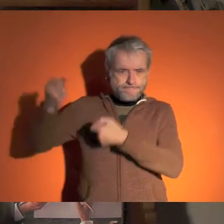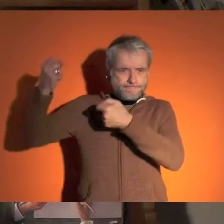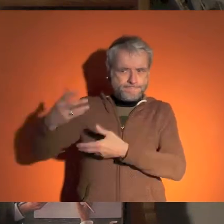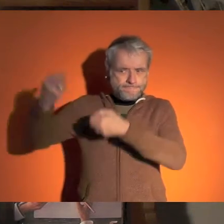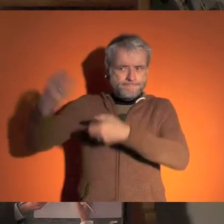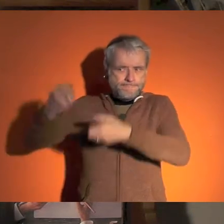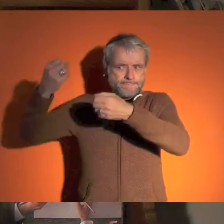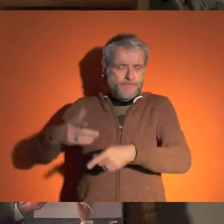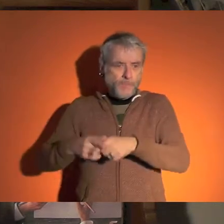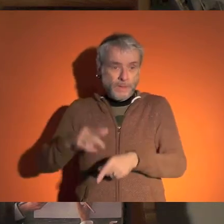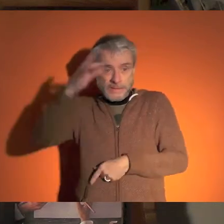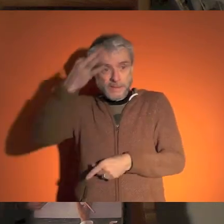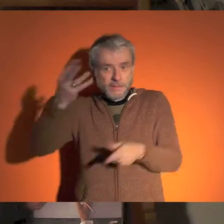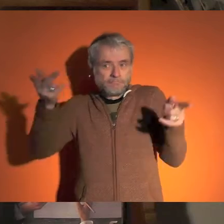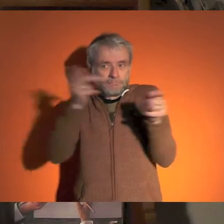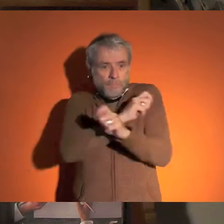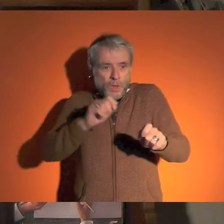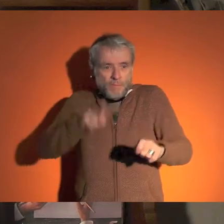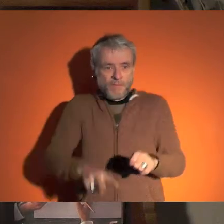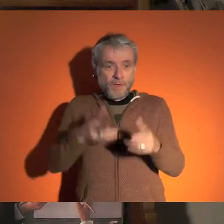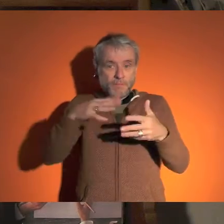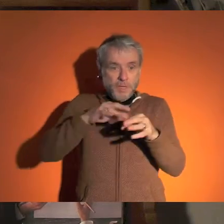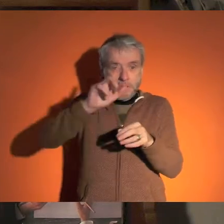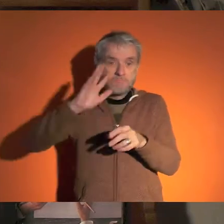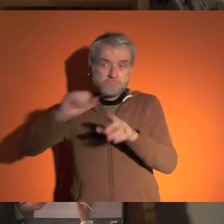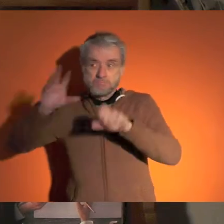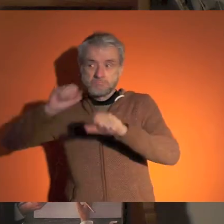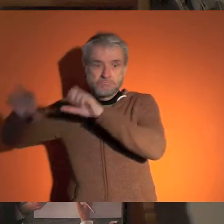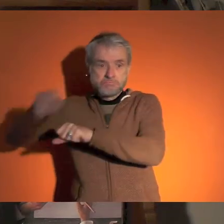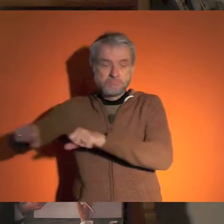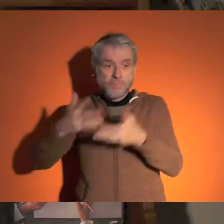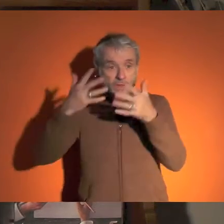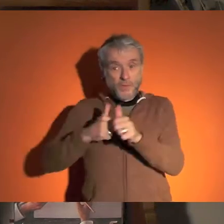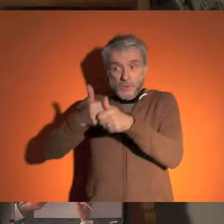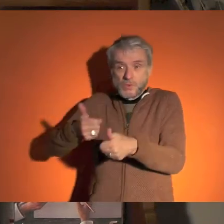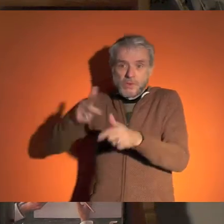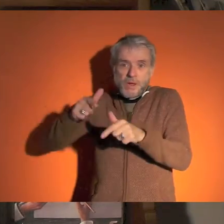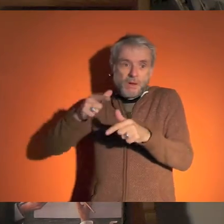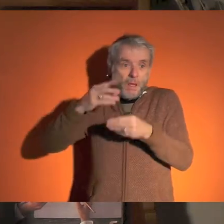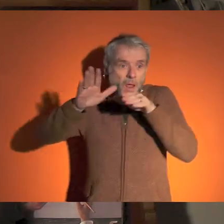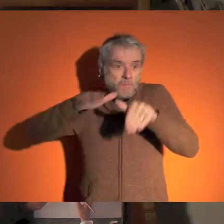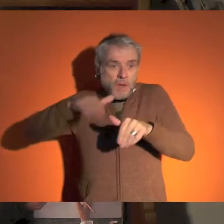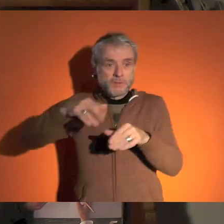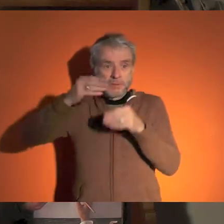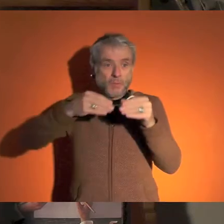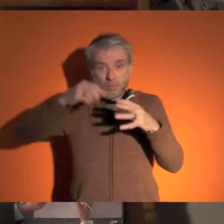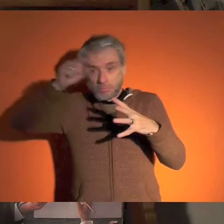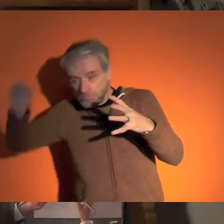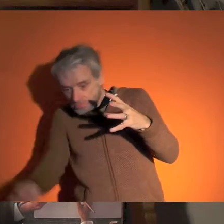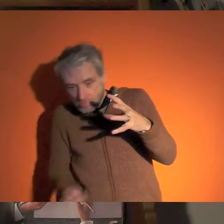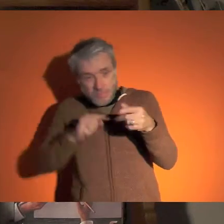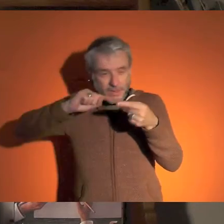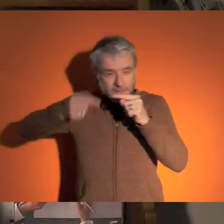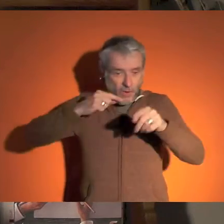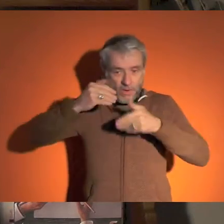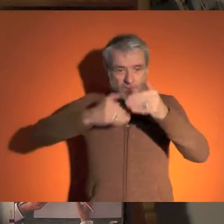ces derniers mois, beaucoup d'initiatives remarquables sur certains territoires. Nous proposons de nous baser sur tout ce qui a marché, sur